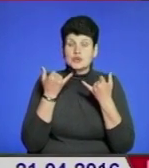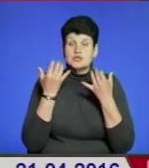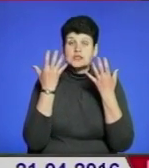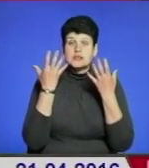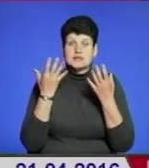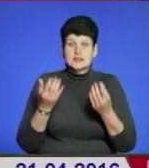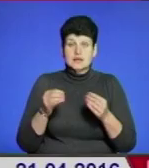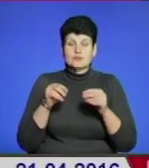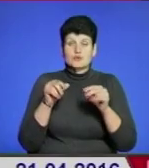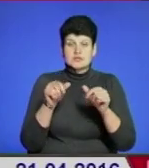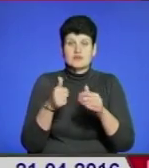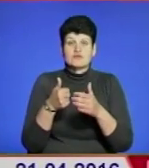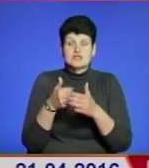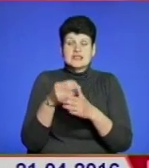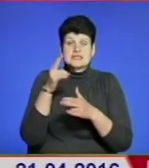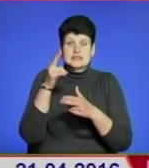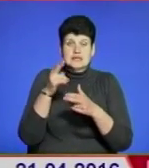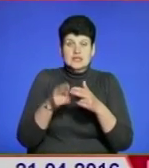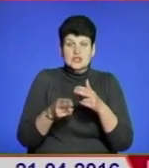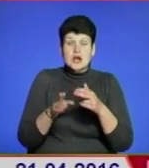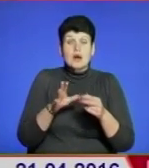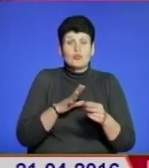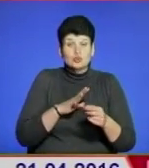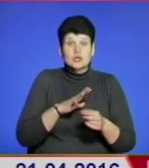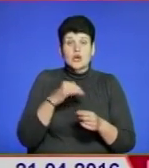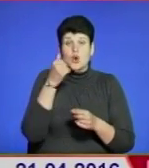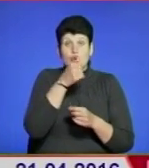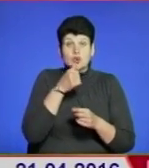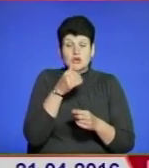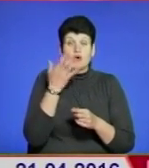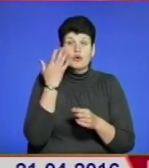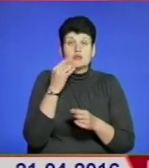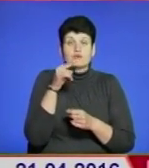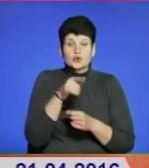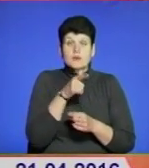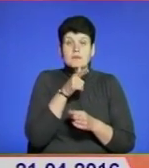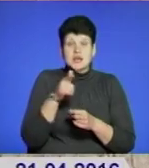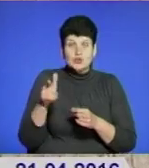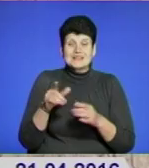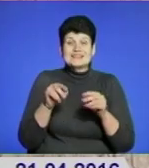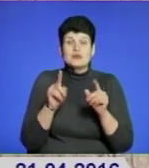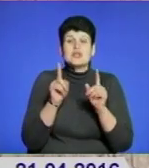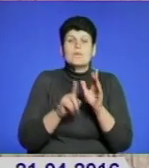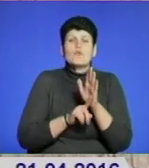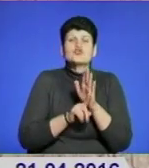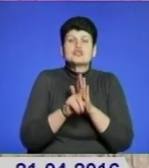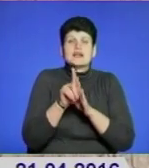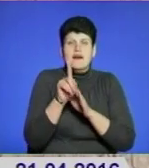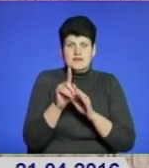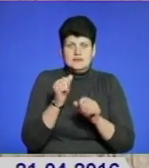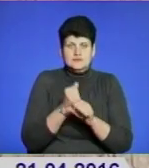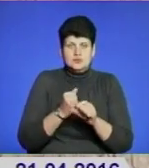кампанія уже підходить до завершення. А були роки, коли у той же період землі тільки починали засівати. Тож аграрії сподіваються на